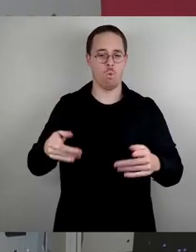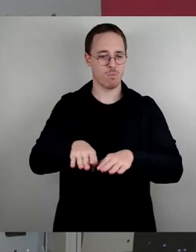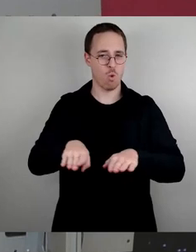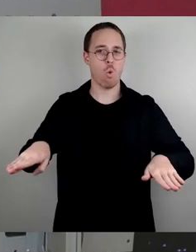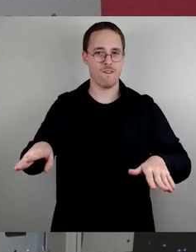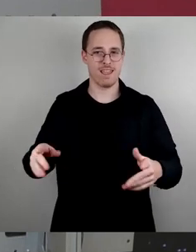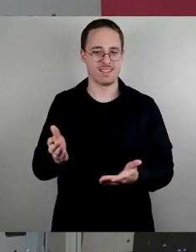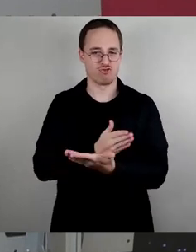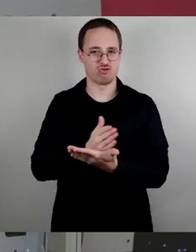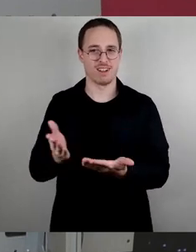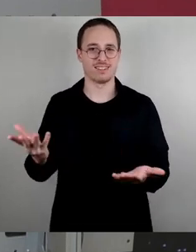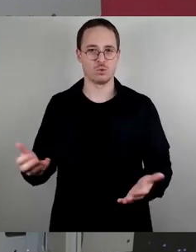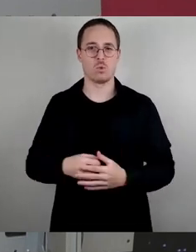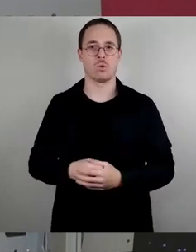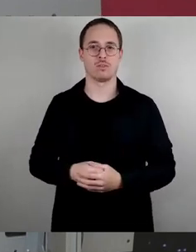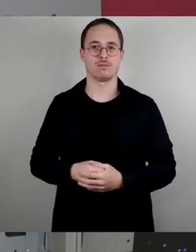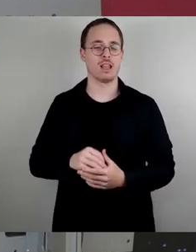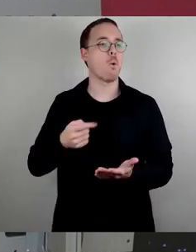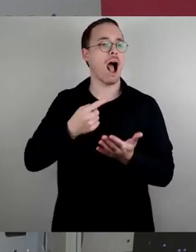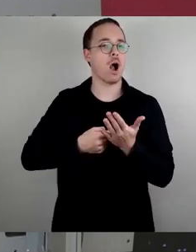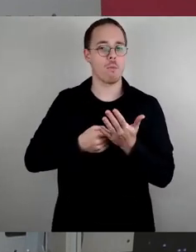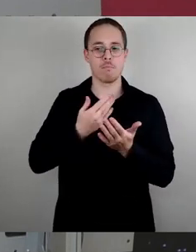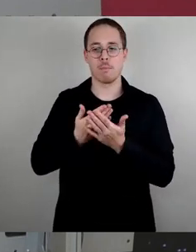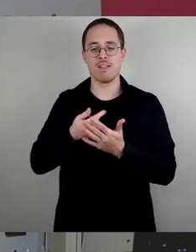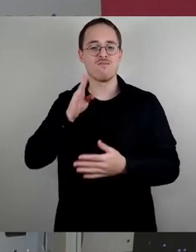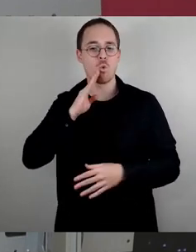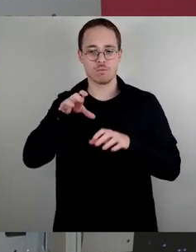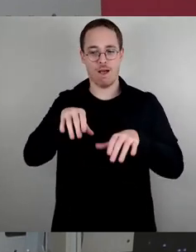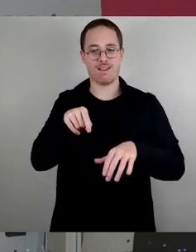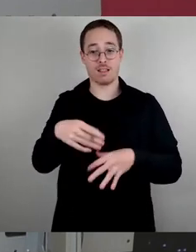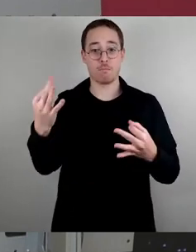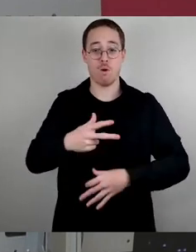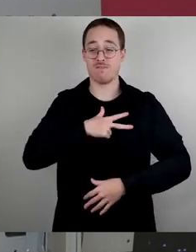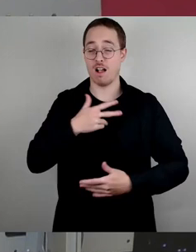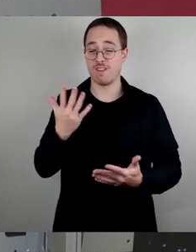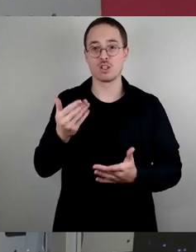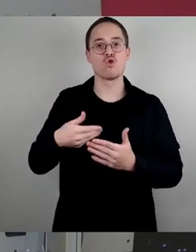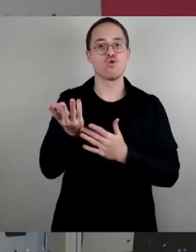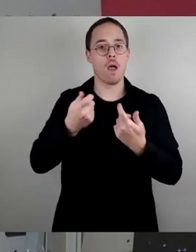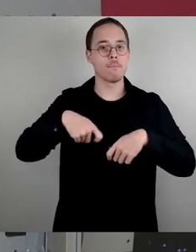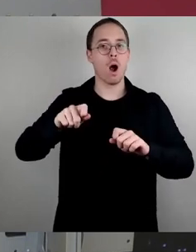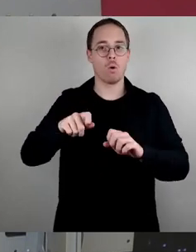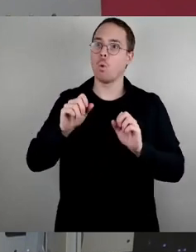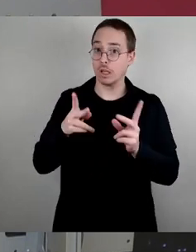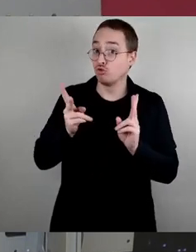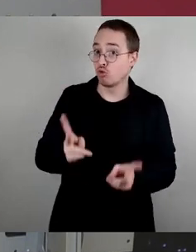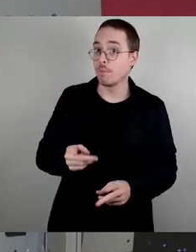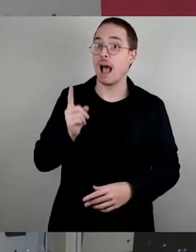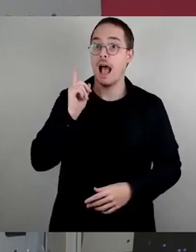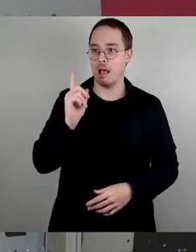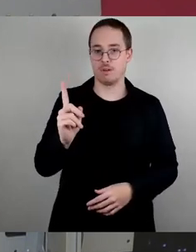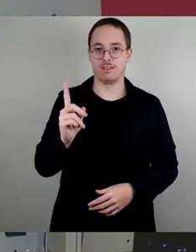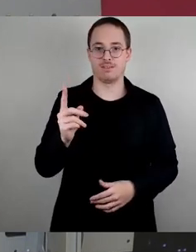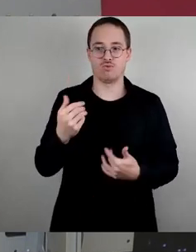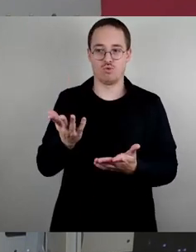brauchen, ist Neubau, ist aus meiner Sicht kein funktionierendes Gegenargument gegen das Wohnraumzweckentbremdungsverbot. Natürlich brauchen wir Neubau,